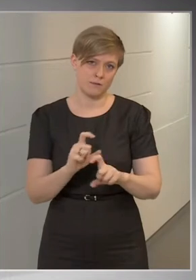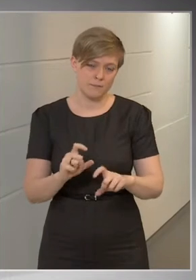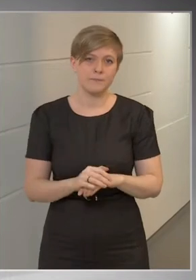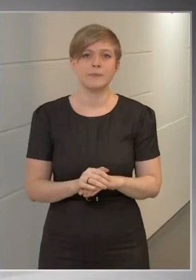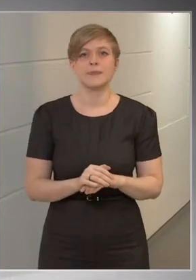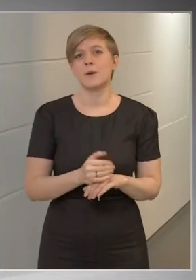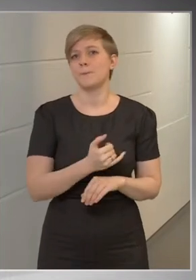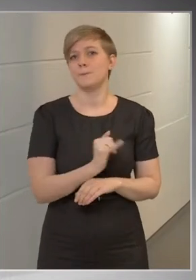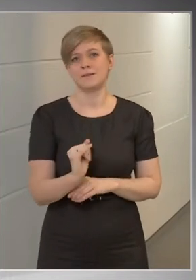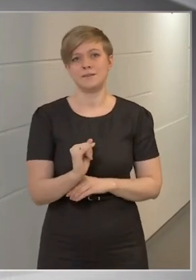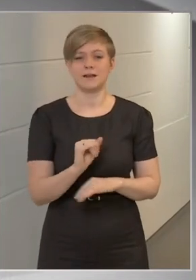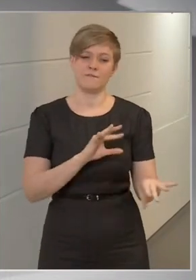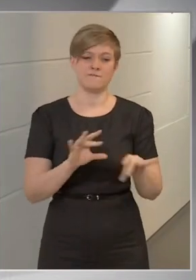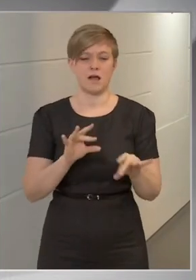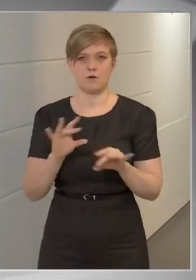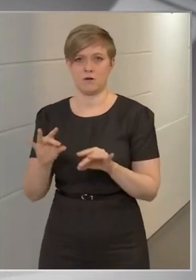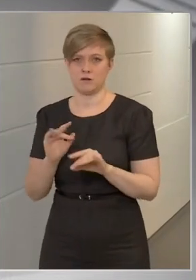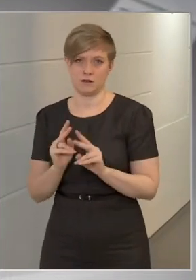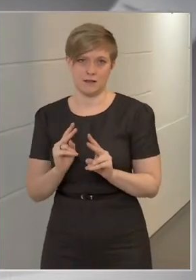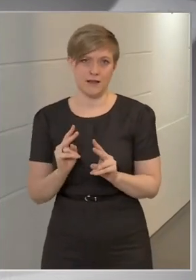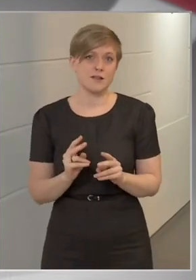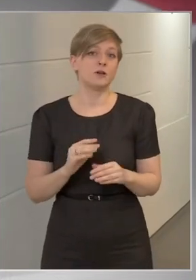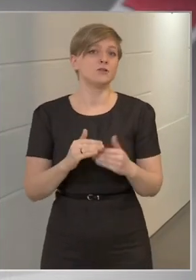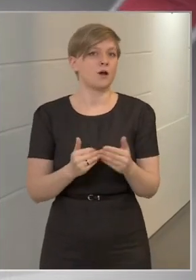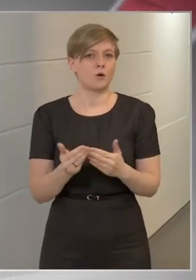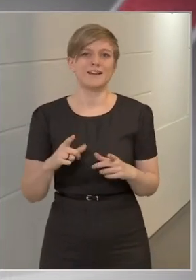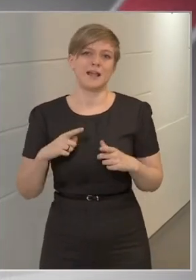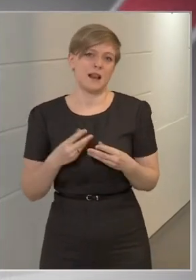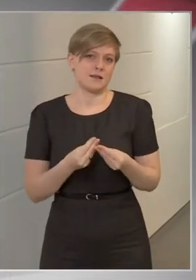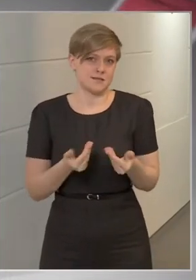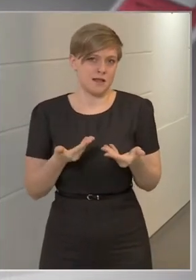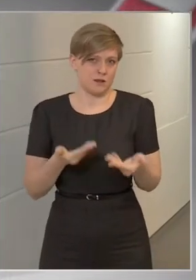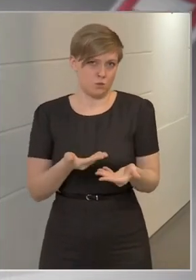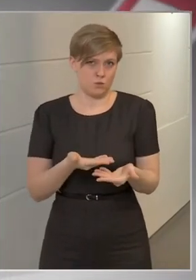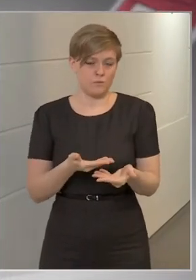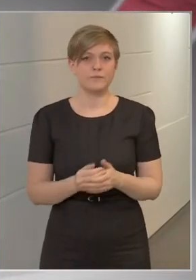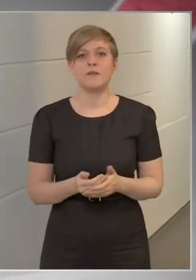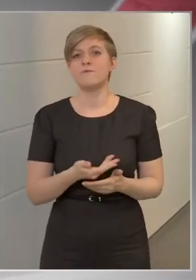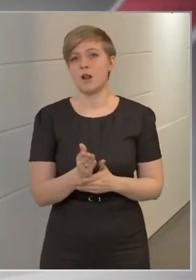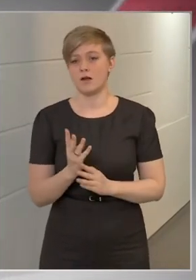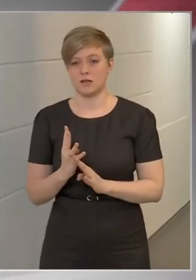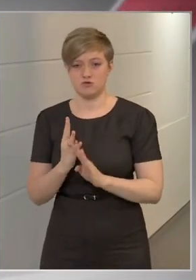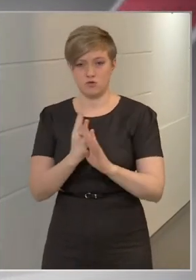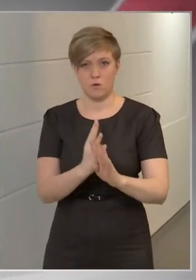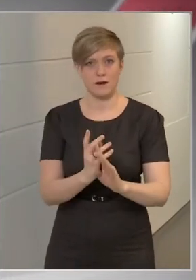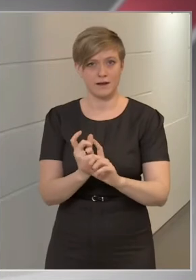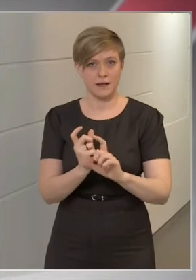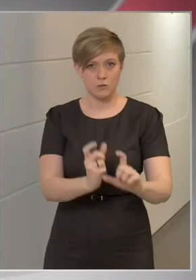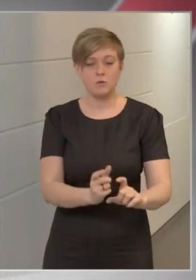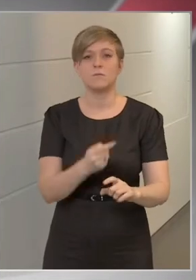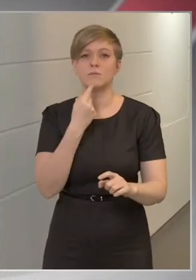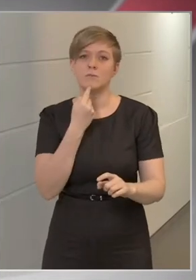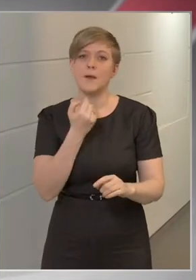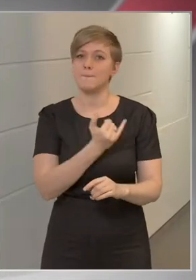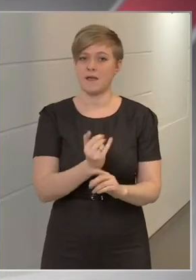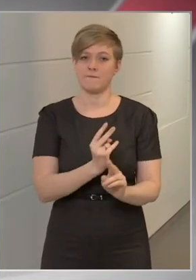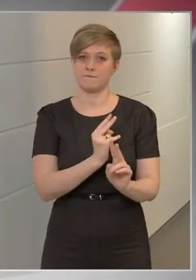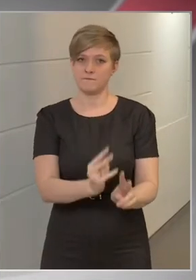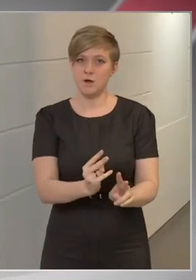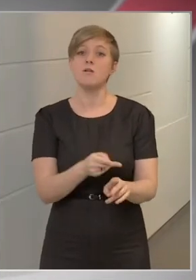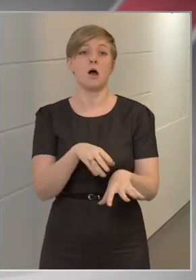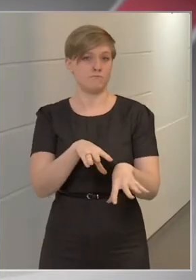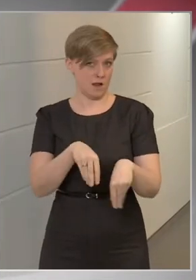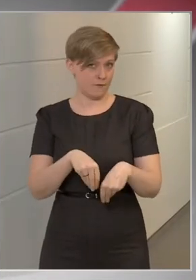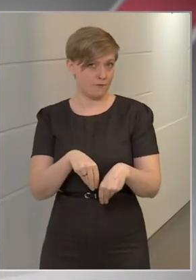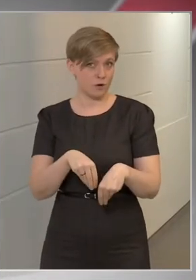mindenki vakcinák közül választhasson. Ezért a gyakorlat életszerűen az, hogy amikor valaki sorra kerül, akkor közlik, hogy milyen vakcina van. Ha ezt